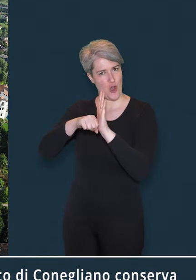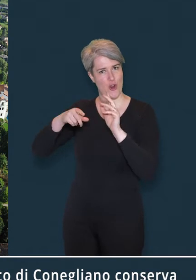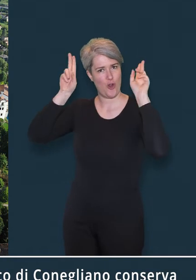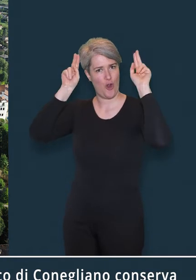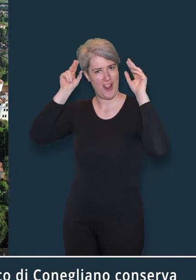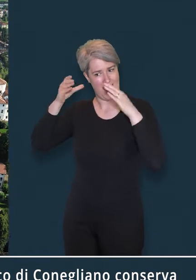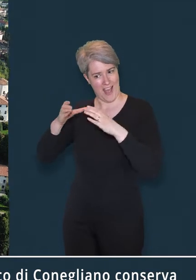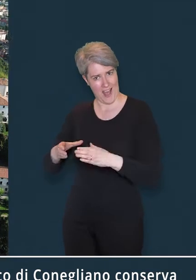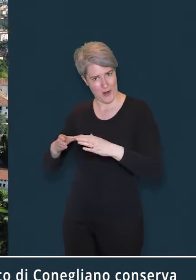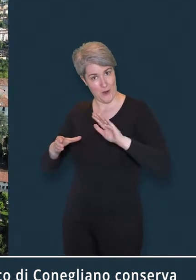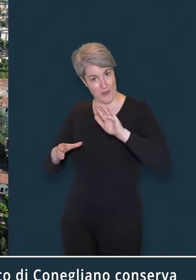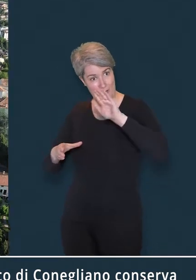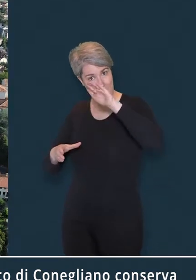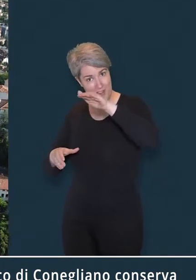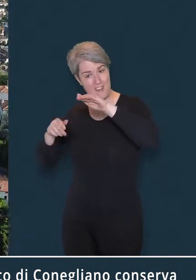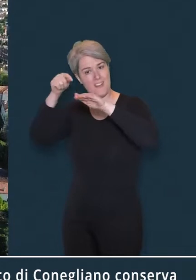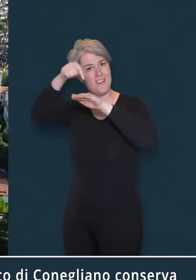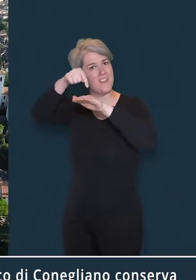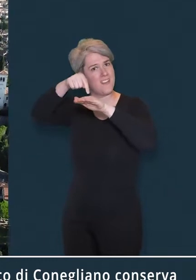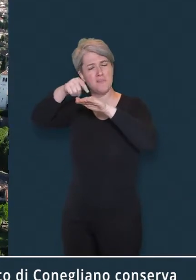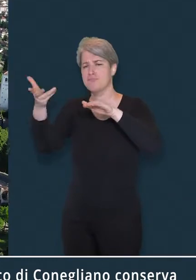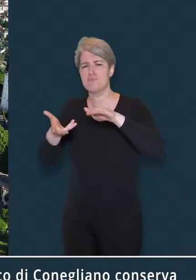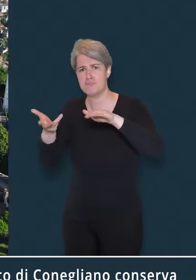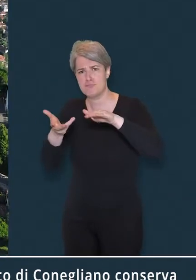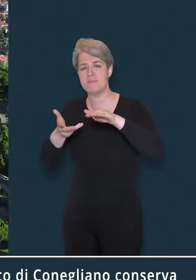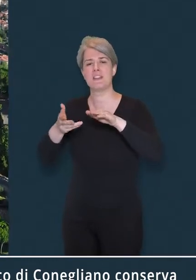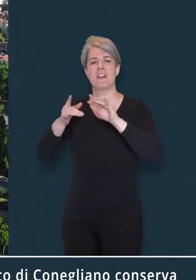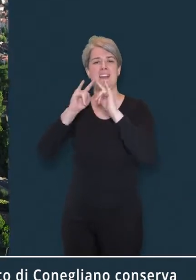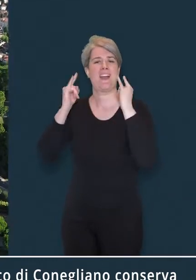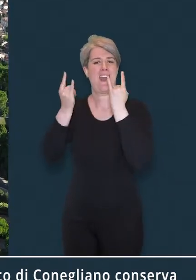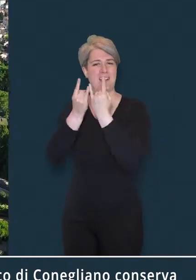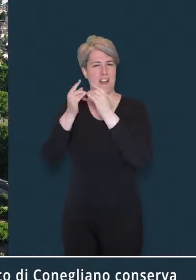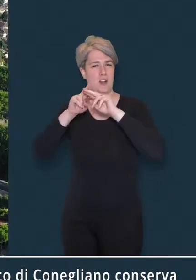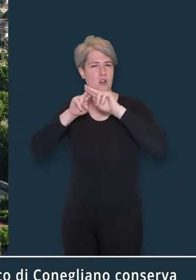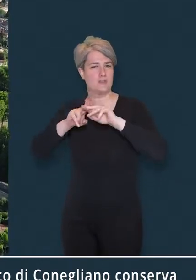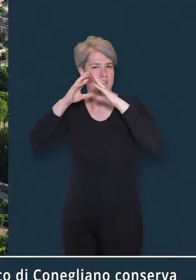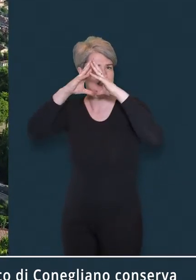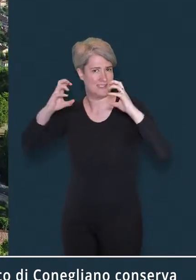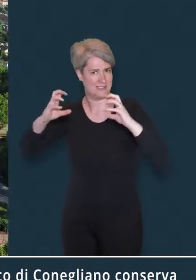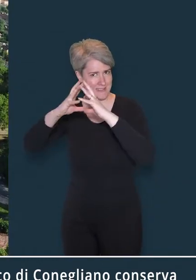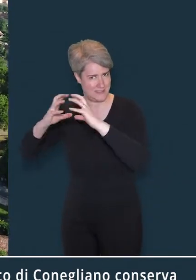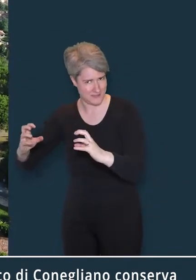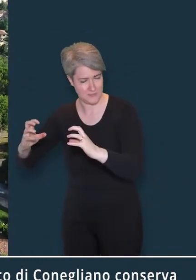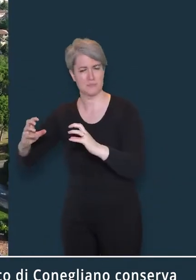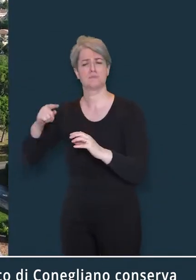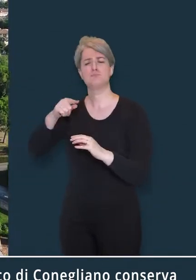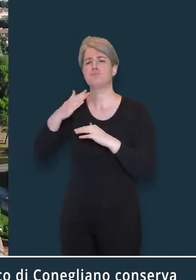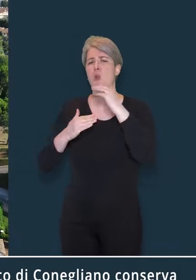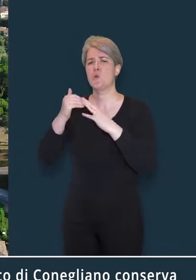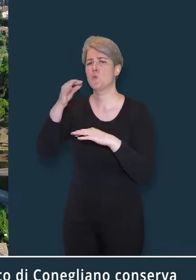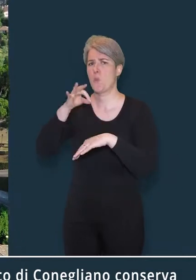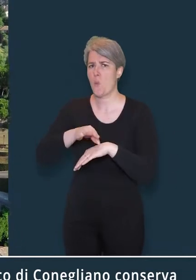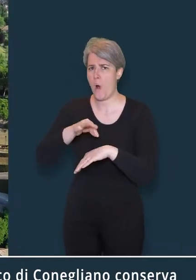Conegliano conserva i resti dell'antico castello, edificato agli albori del basso